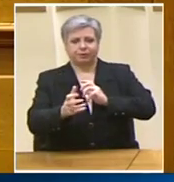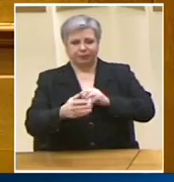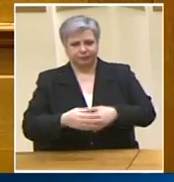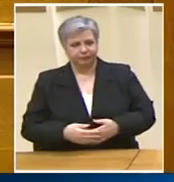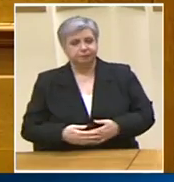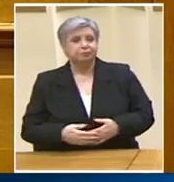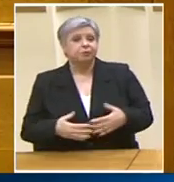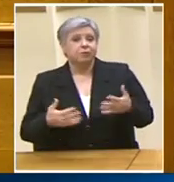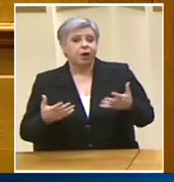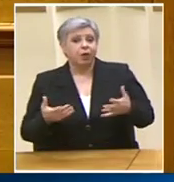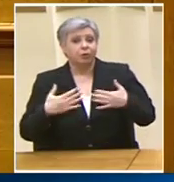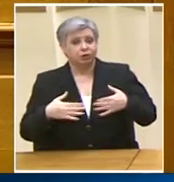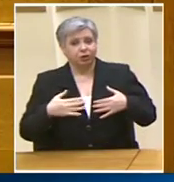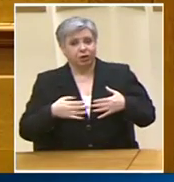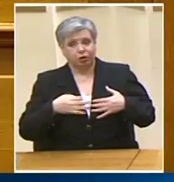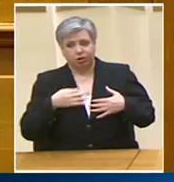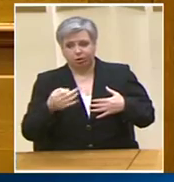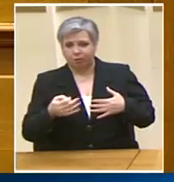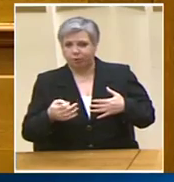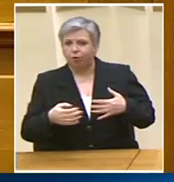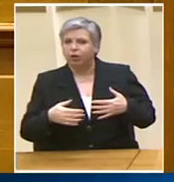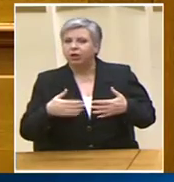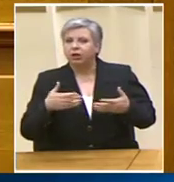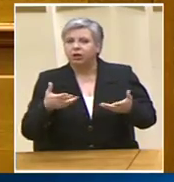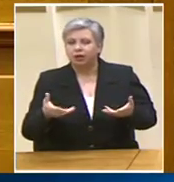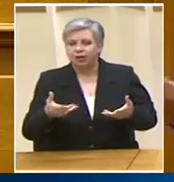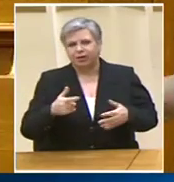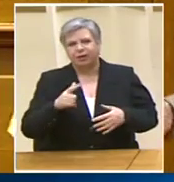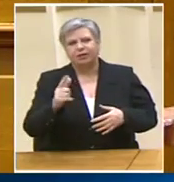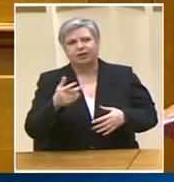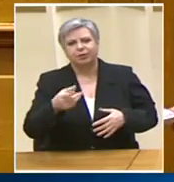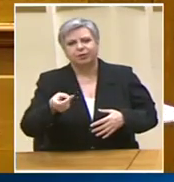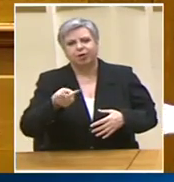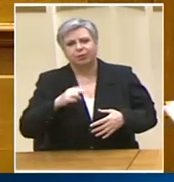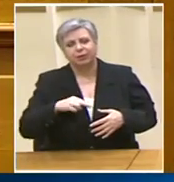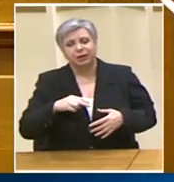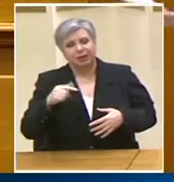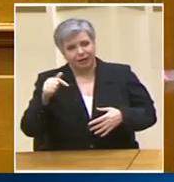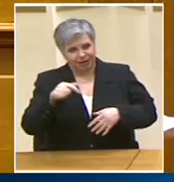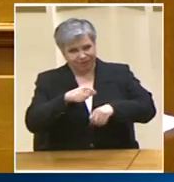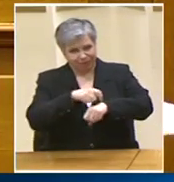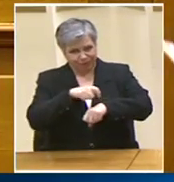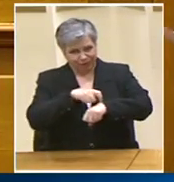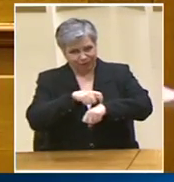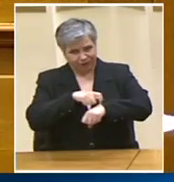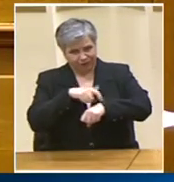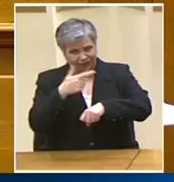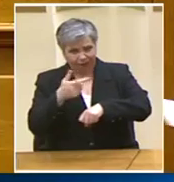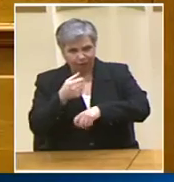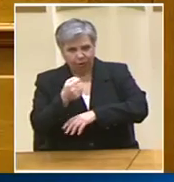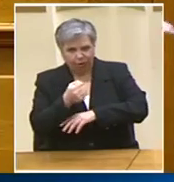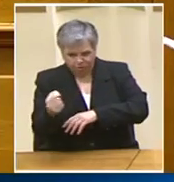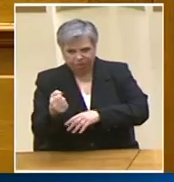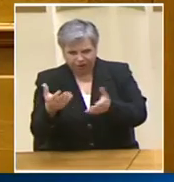της δεξιάς δεν ανοίγεται στη δεξιά είσαστε προοδευτικοί τώρα είσαστε φιλελεύθεροι τι ακριβώς είστε